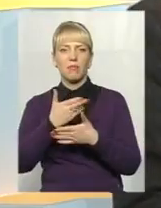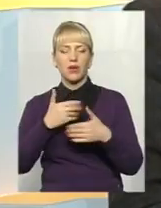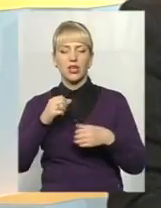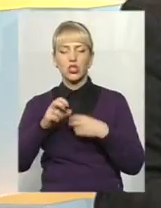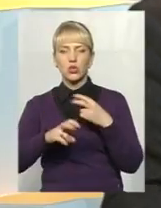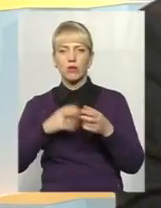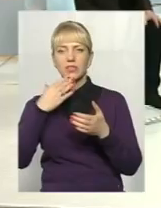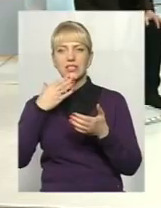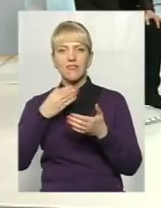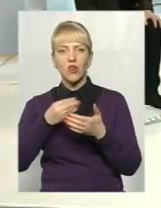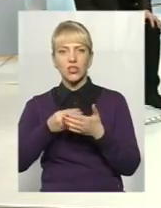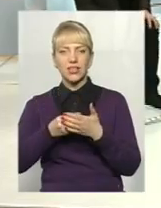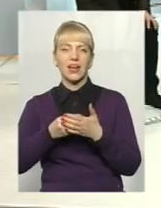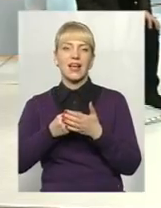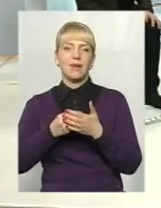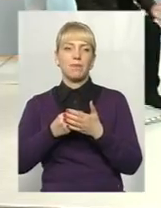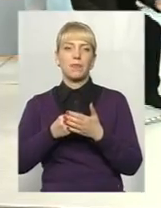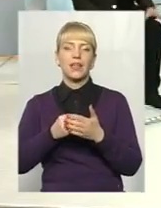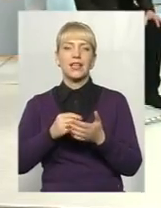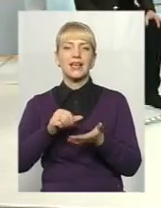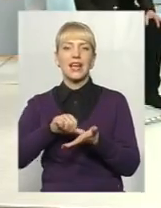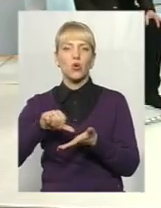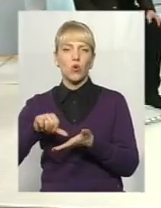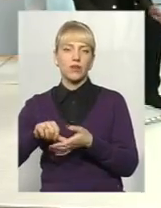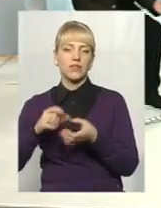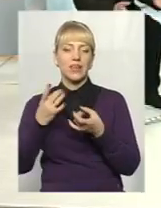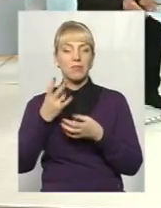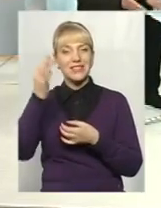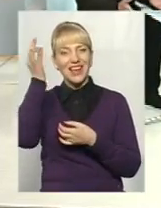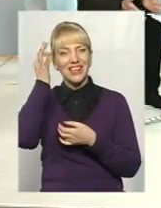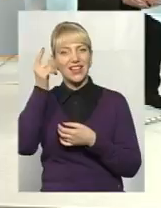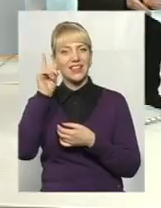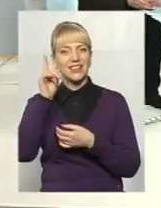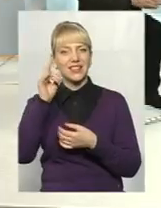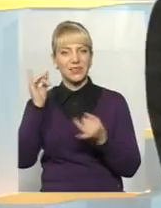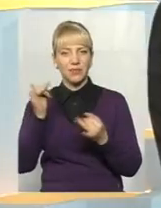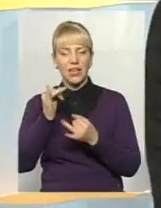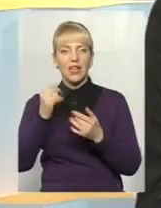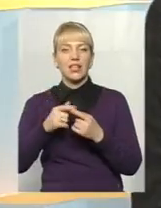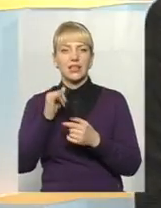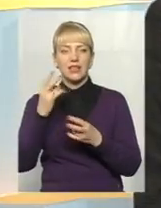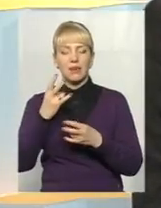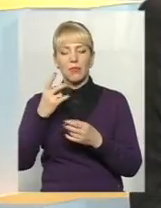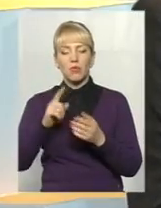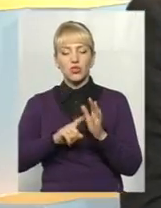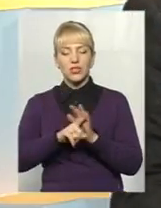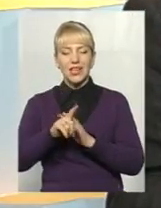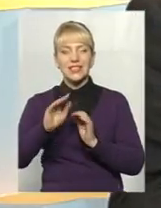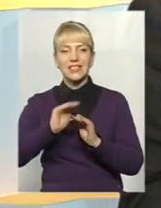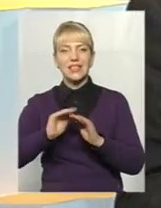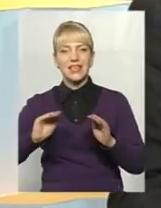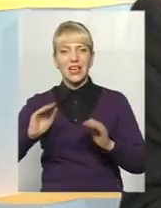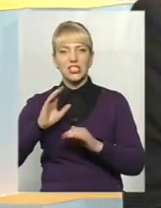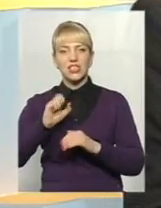нас досить в українській міфології своїх героїв. Їх треба згадати. Тому що це починається з дитячого садочку, і